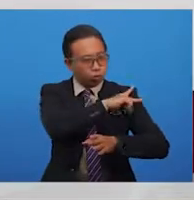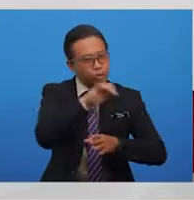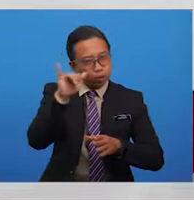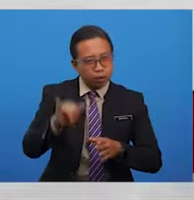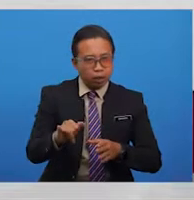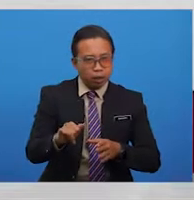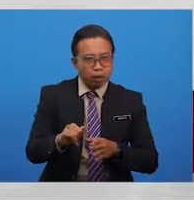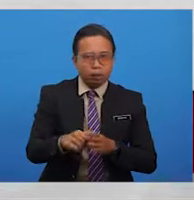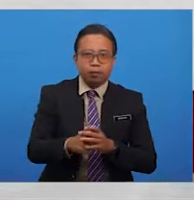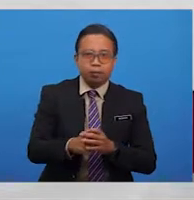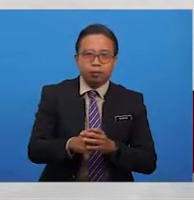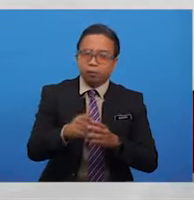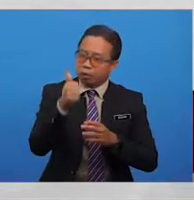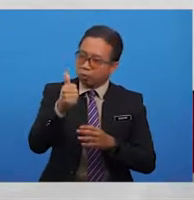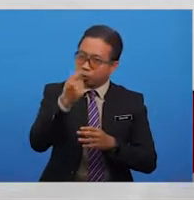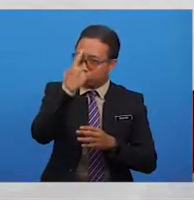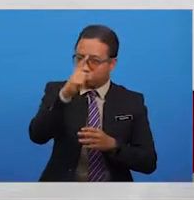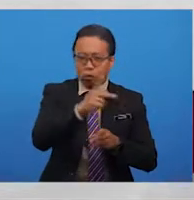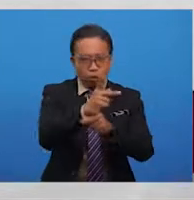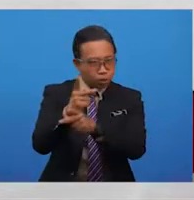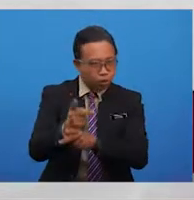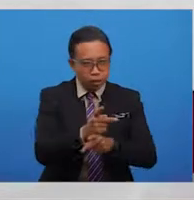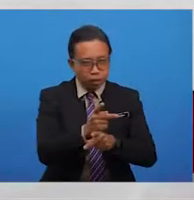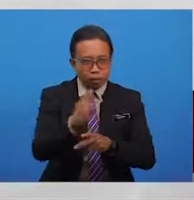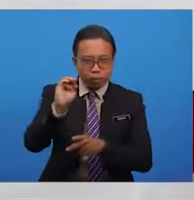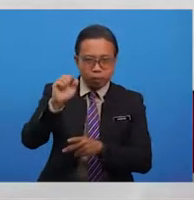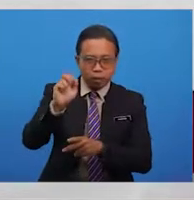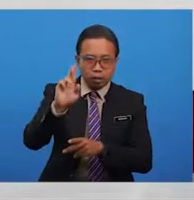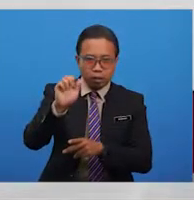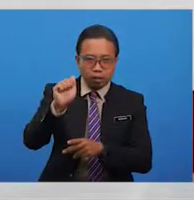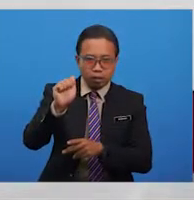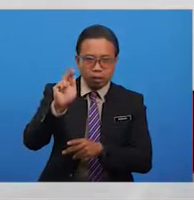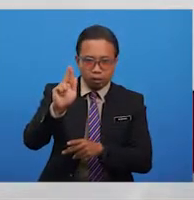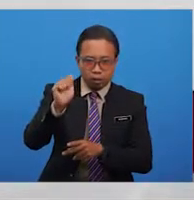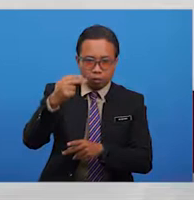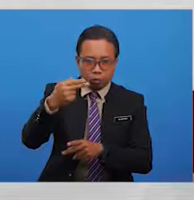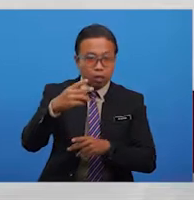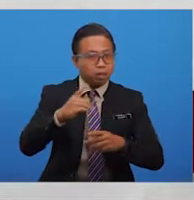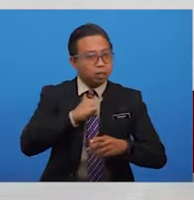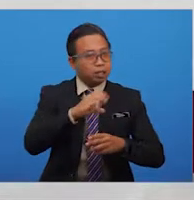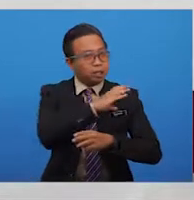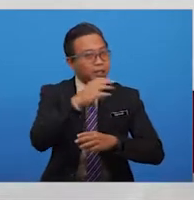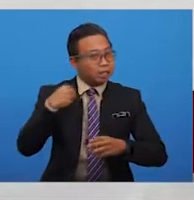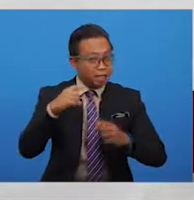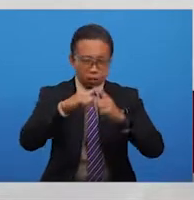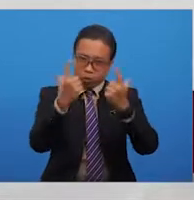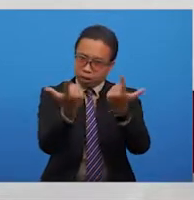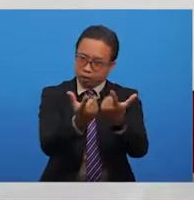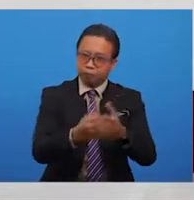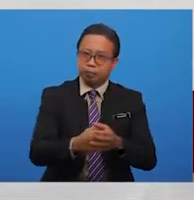yang berwibawa demi menjaga maruah diri dan keluarga. Akhir sekali,